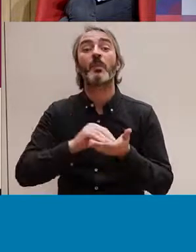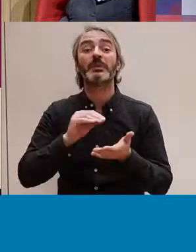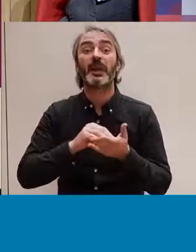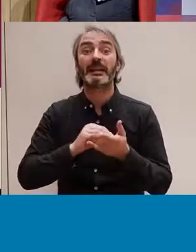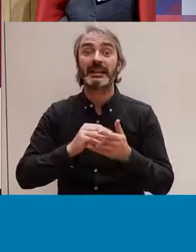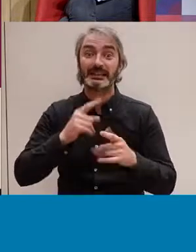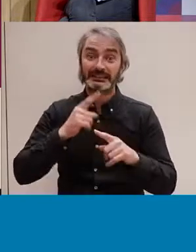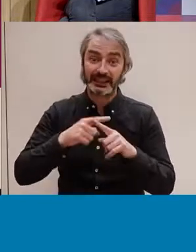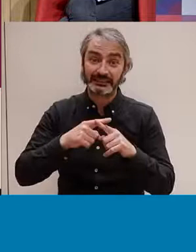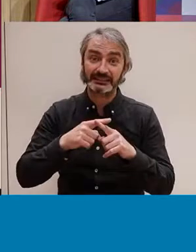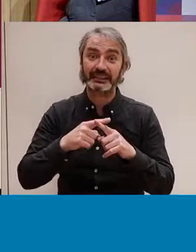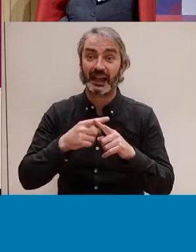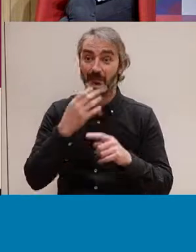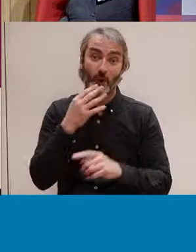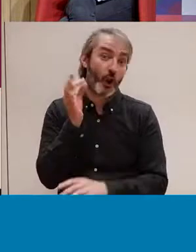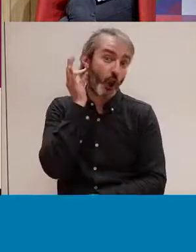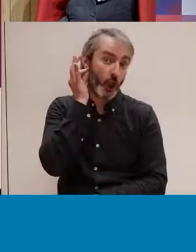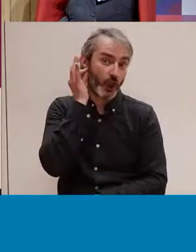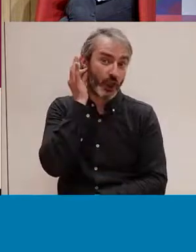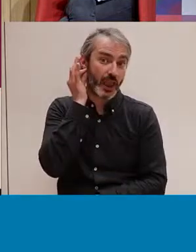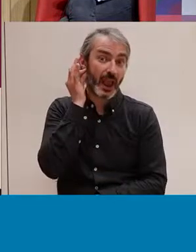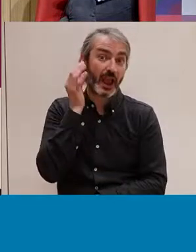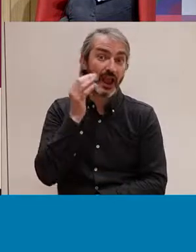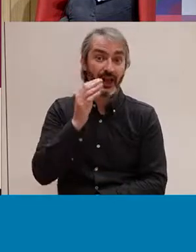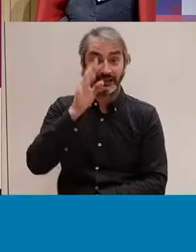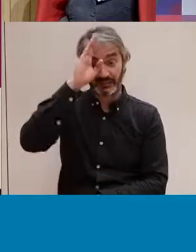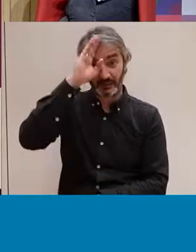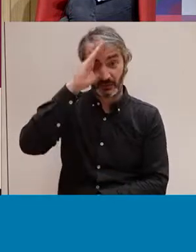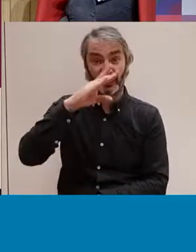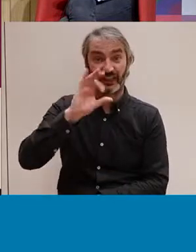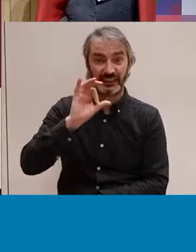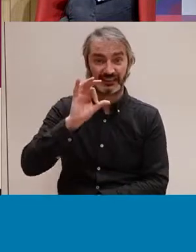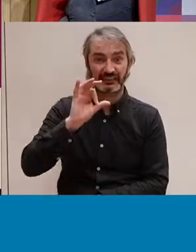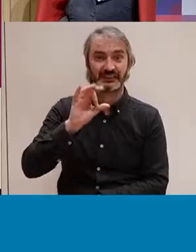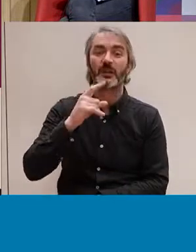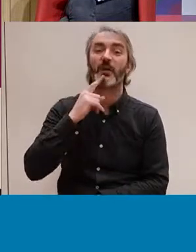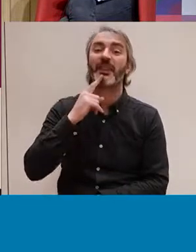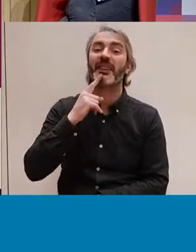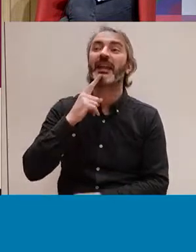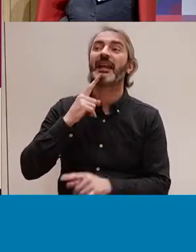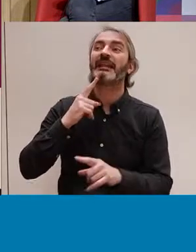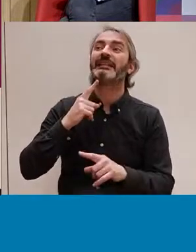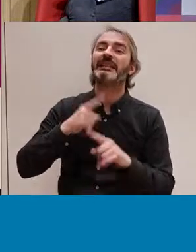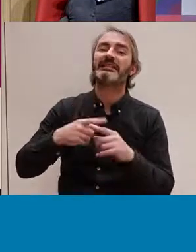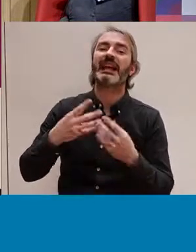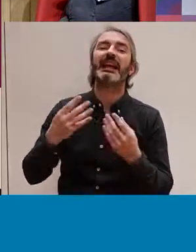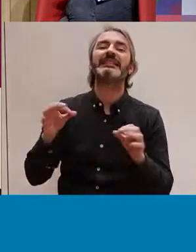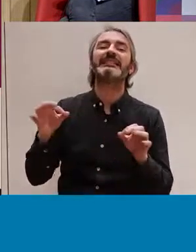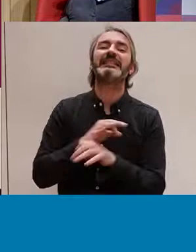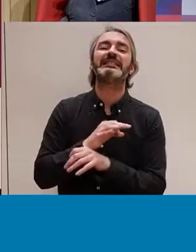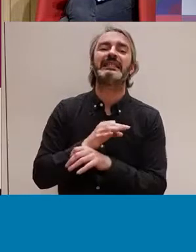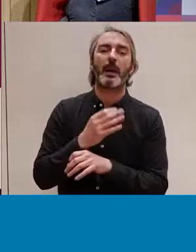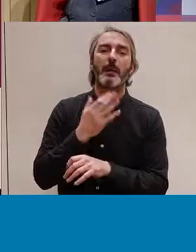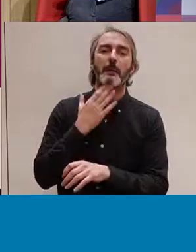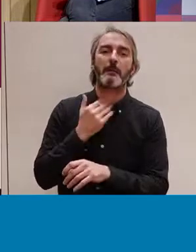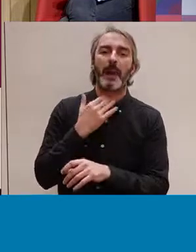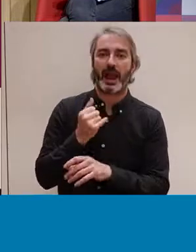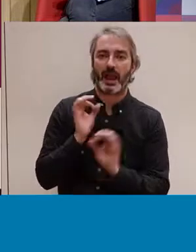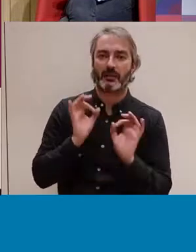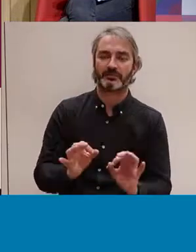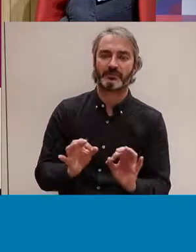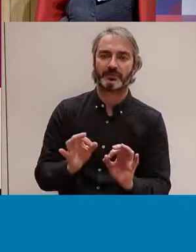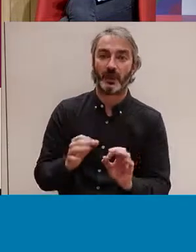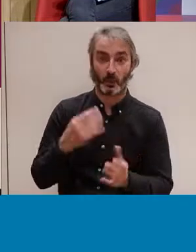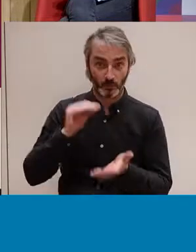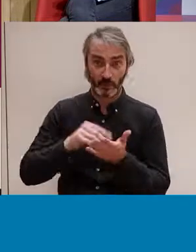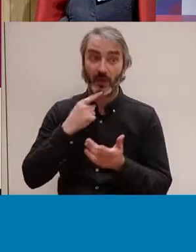vegades la sexualitat per una noia cis heterosexual no és sinònim de plaer i això és un tema que està molt i molt present en les representacions,